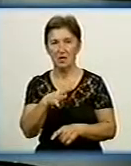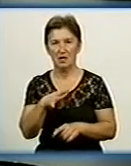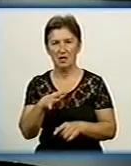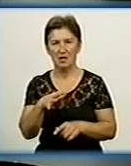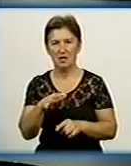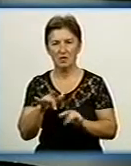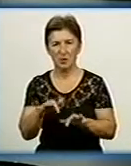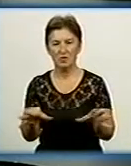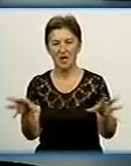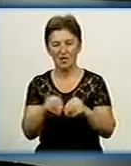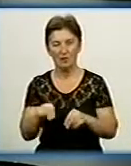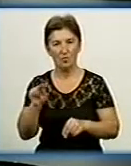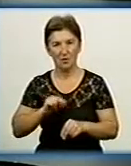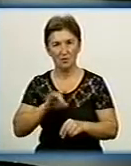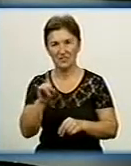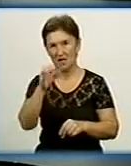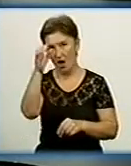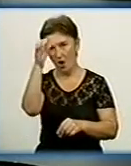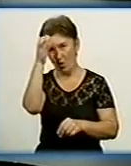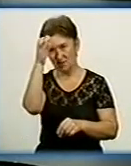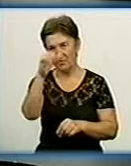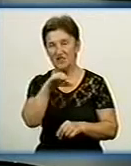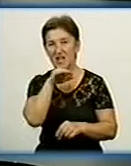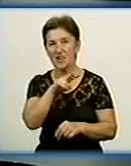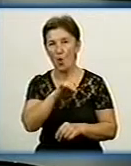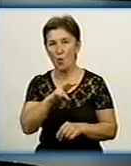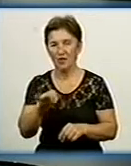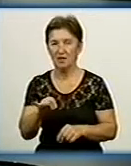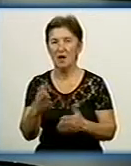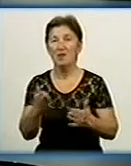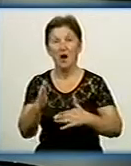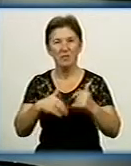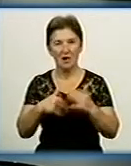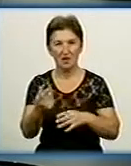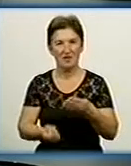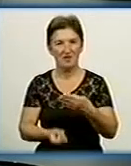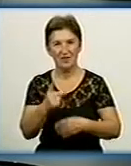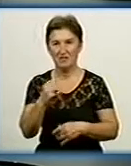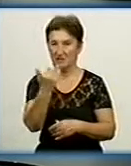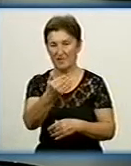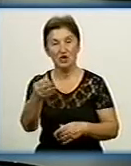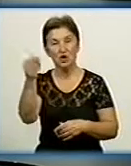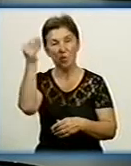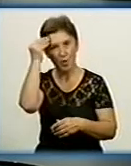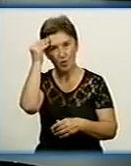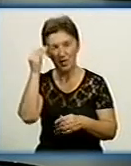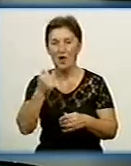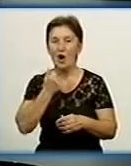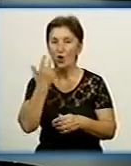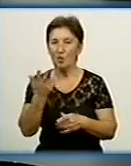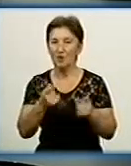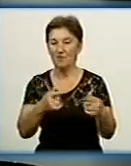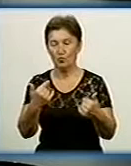разом з управлінням освіти і науки. От яка ця практика видалась на ваш погляд? І тепер, коли ви